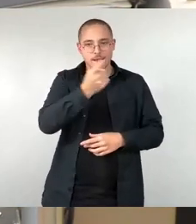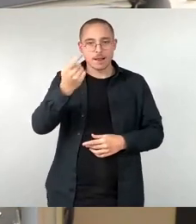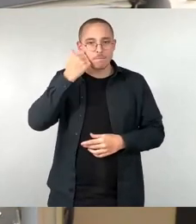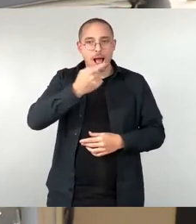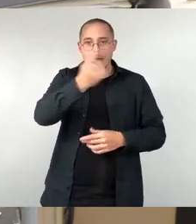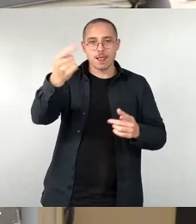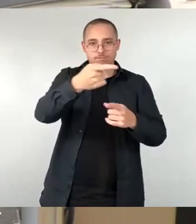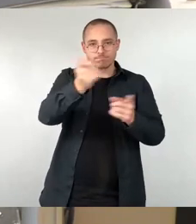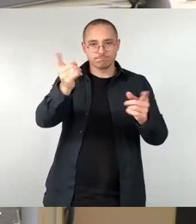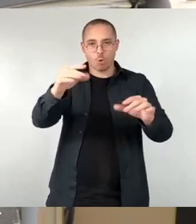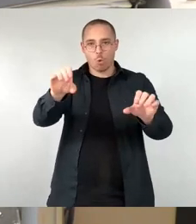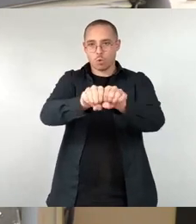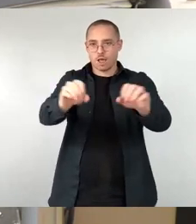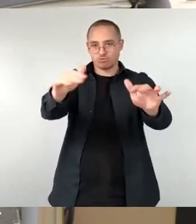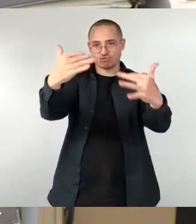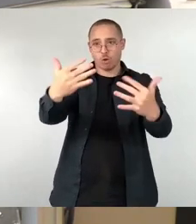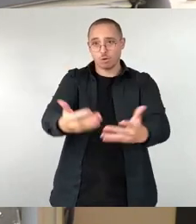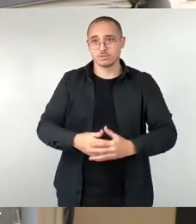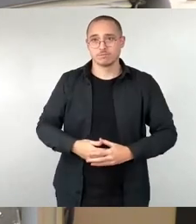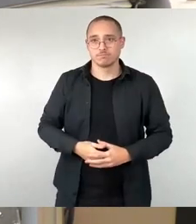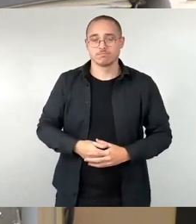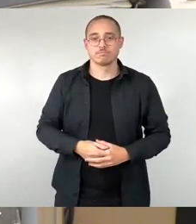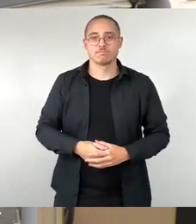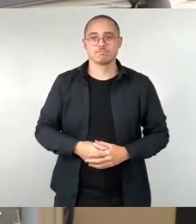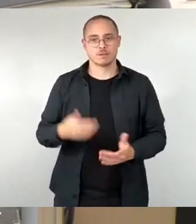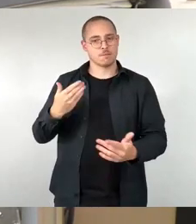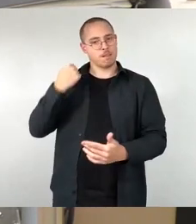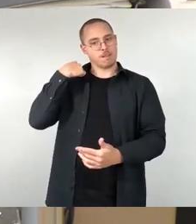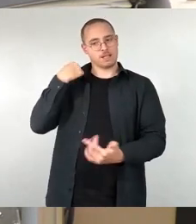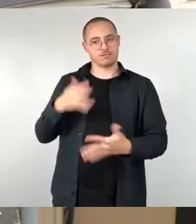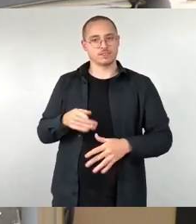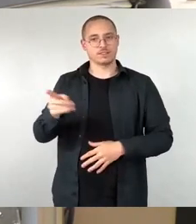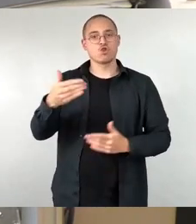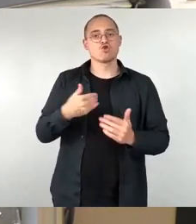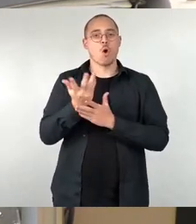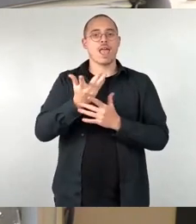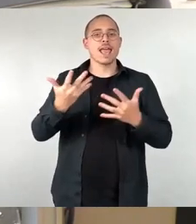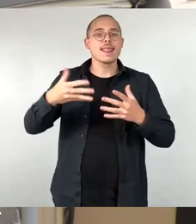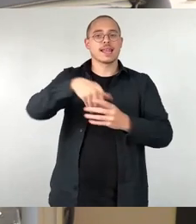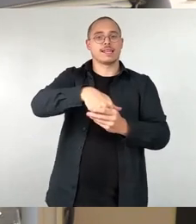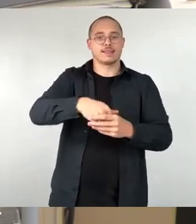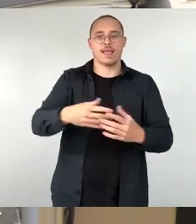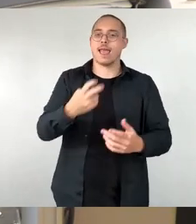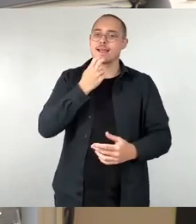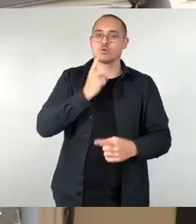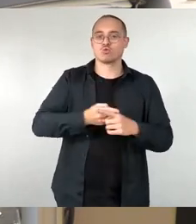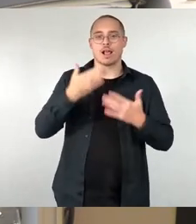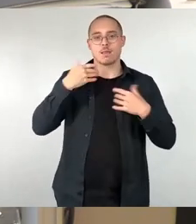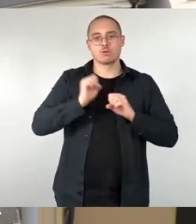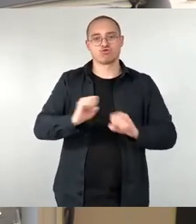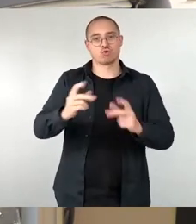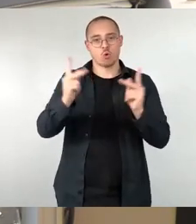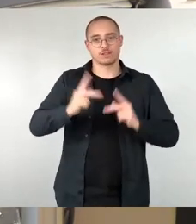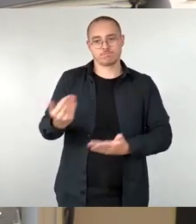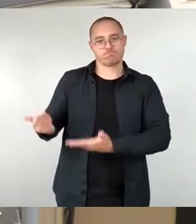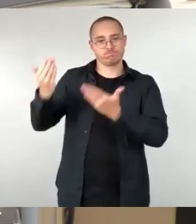Vor kurzem wurde von der Stadtverwaltung das neue integrierte Energie und Klimaschutzkonzept vorgelegt. Dieses schlägt nun einen Weg vor,